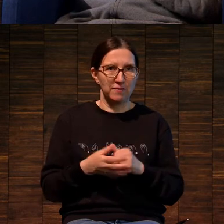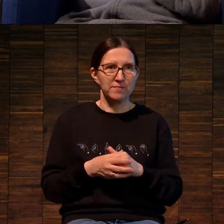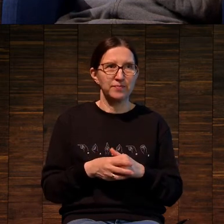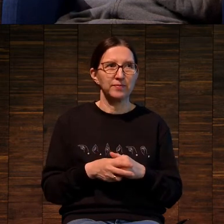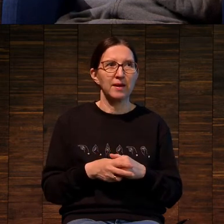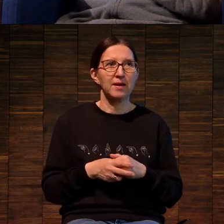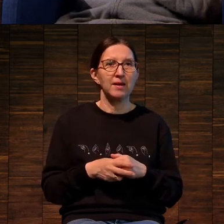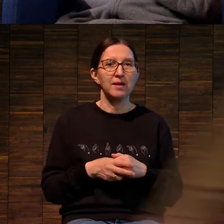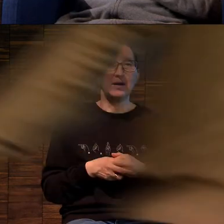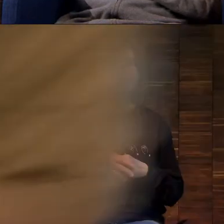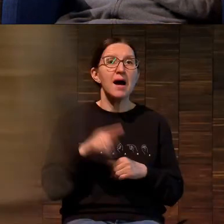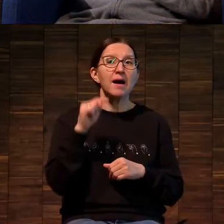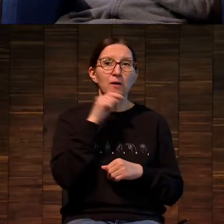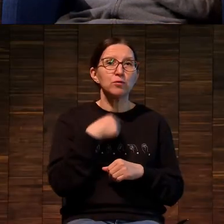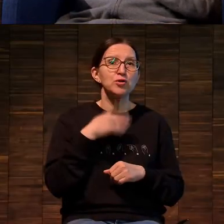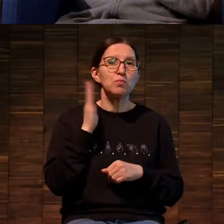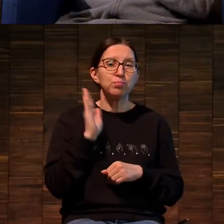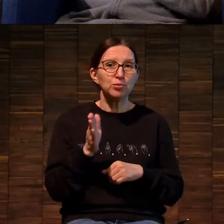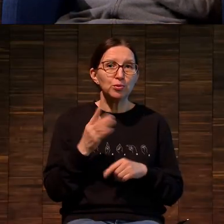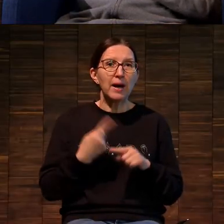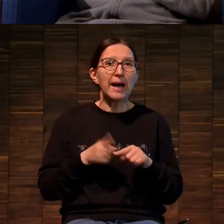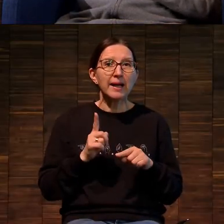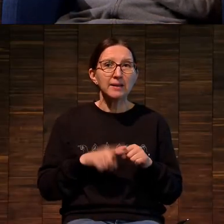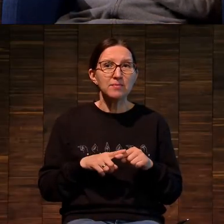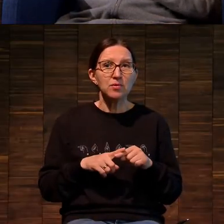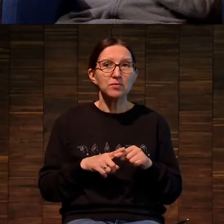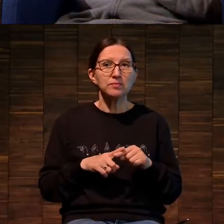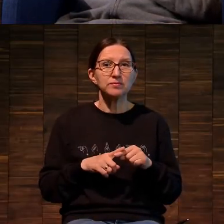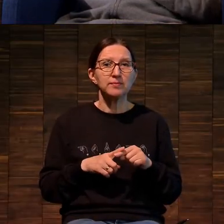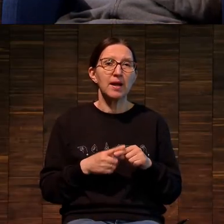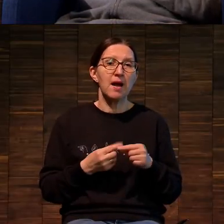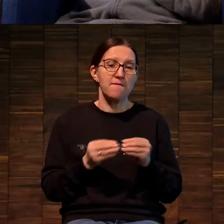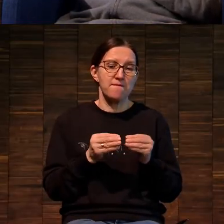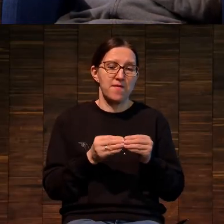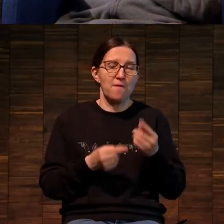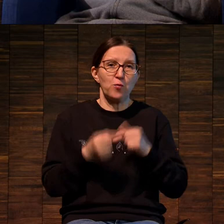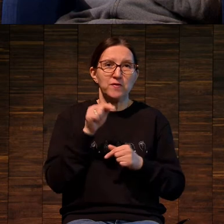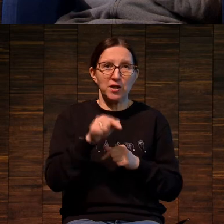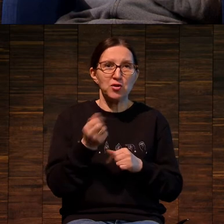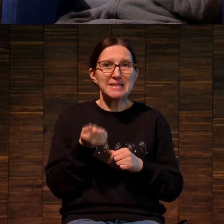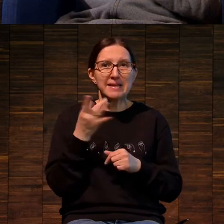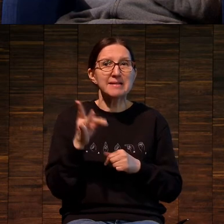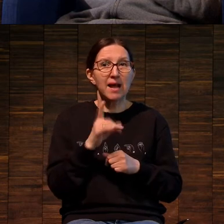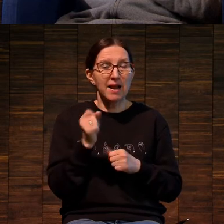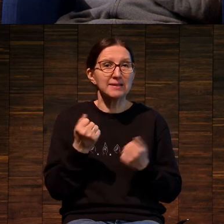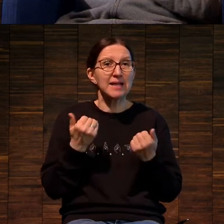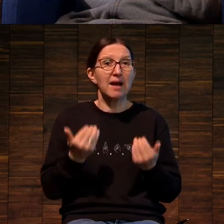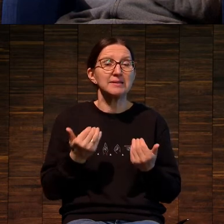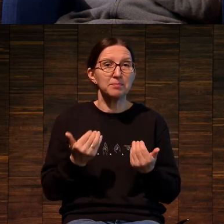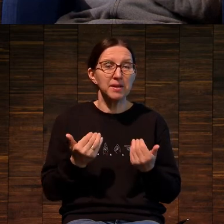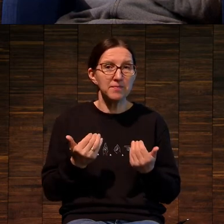В общем, я буду к этому возвращаться несколько раз, а теперь,